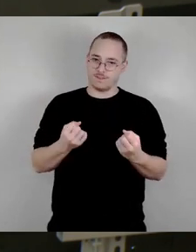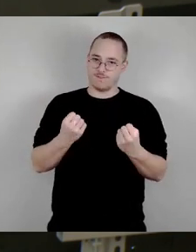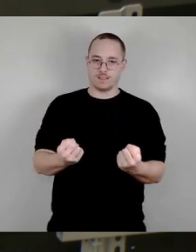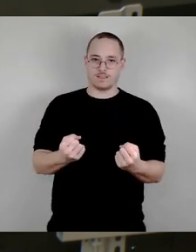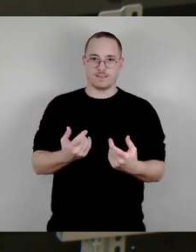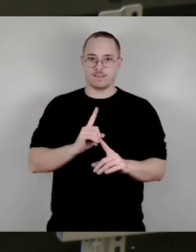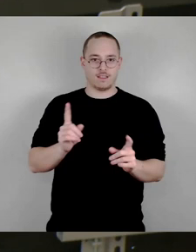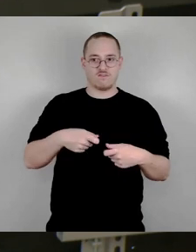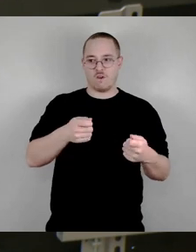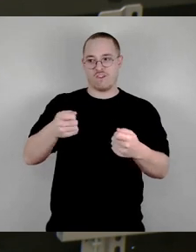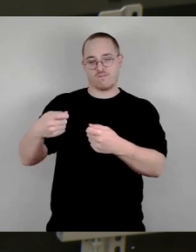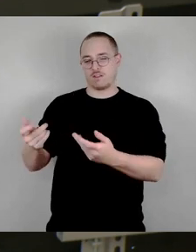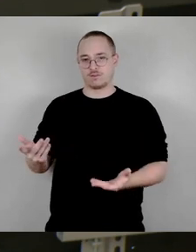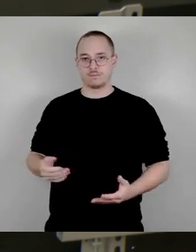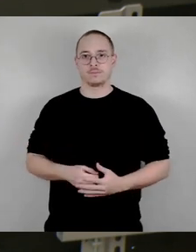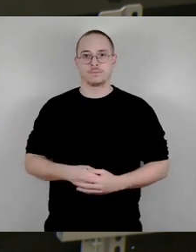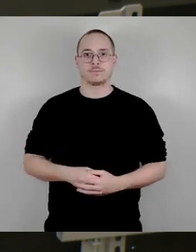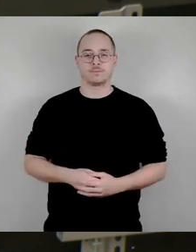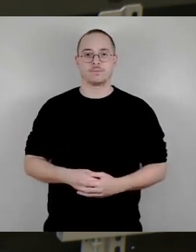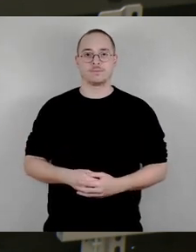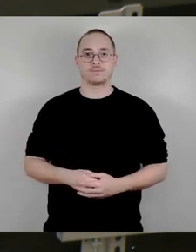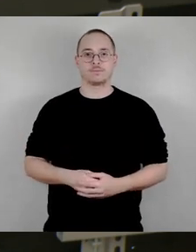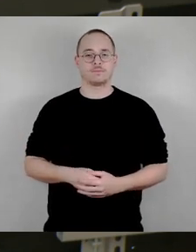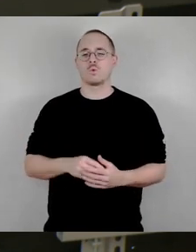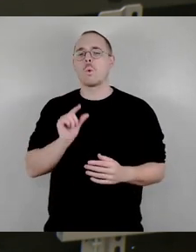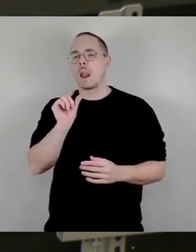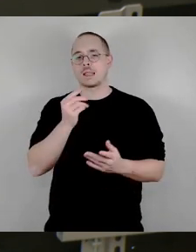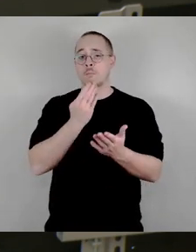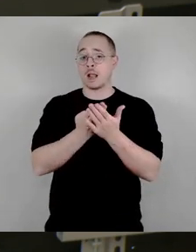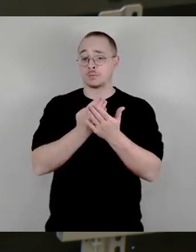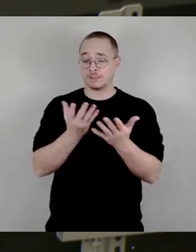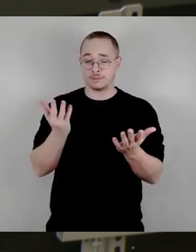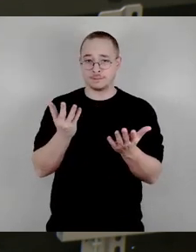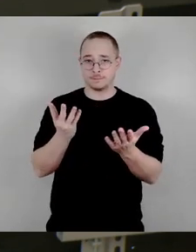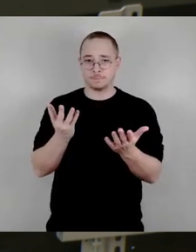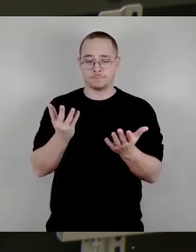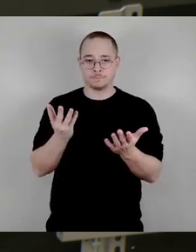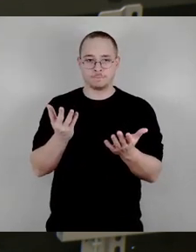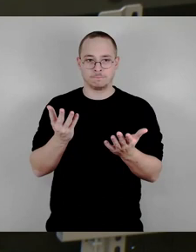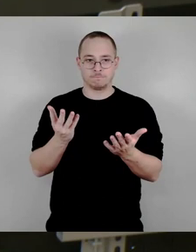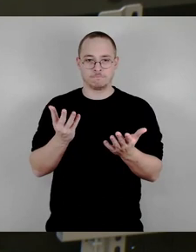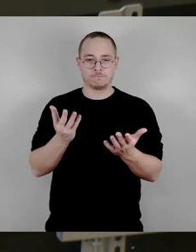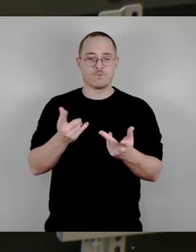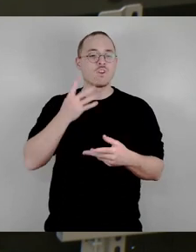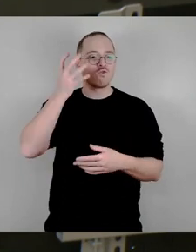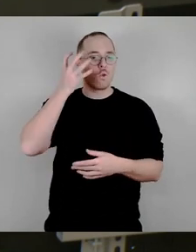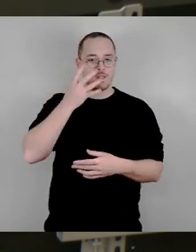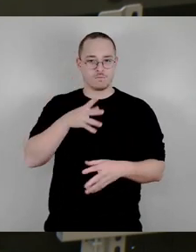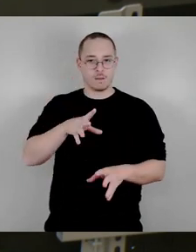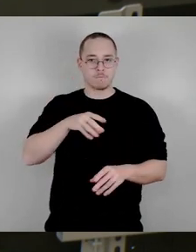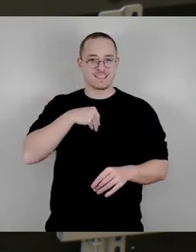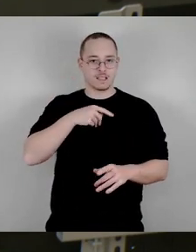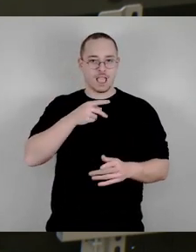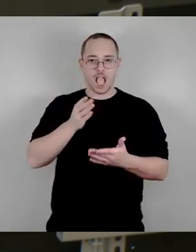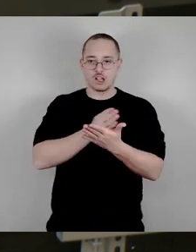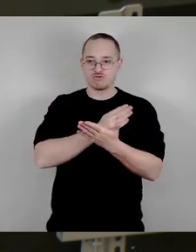Vielleicht ein kleines Beispiel dafür, dass man Mitbestimmer ist. In dem Moment, wo einem Flächen auch